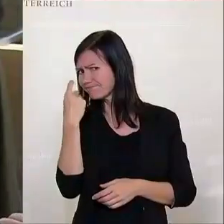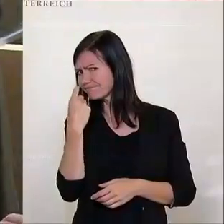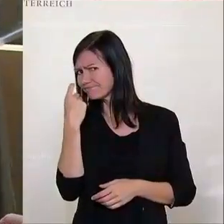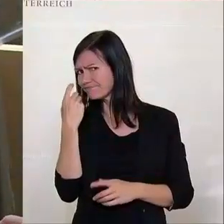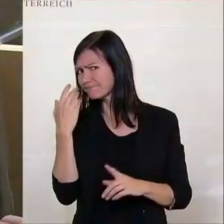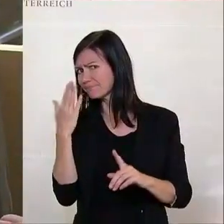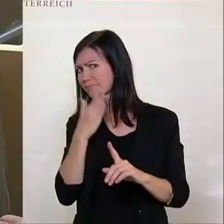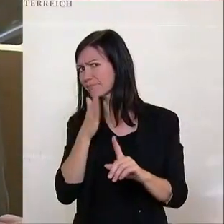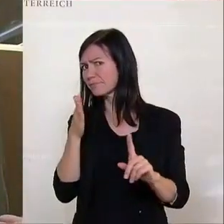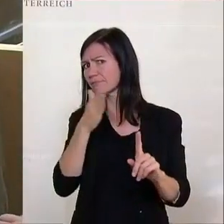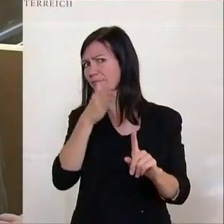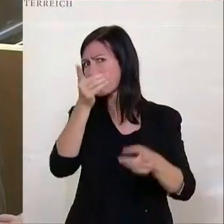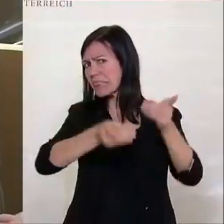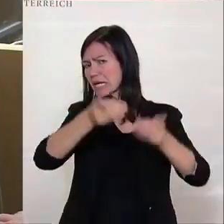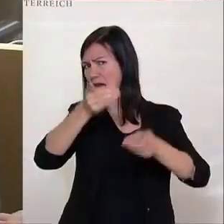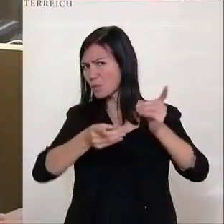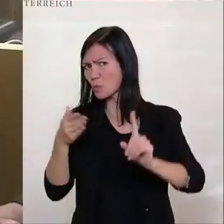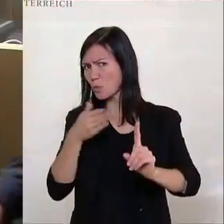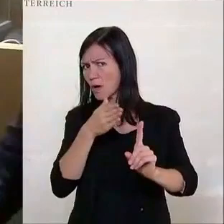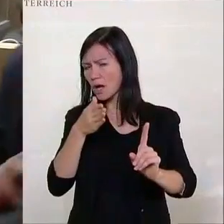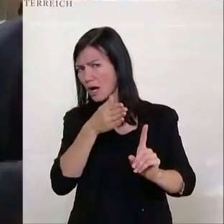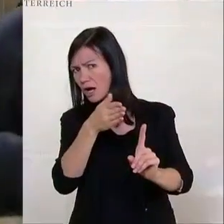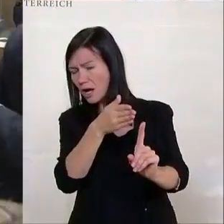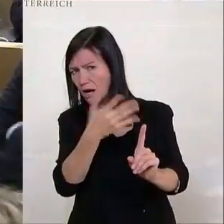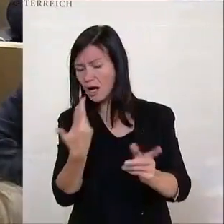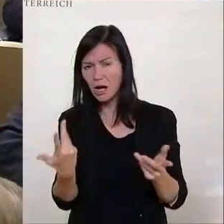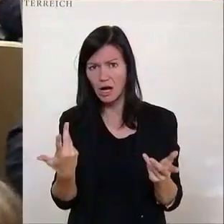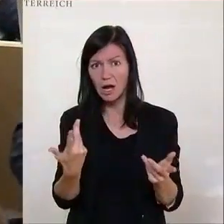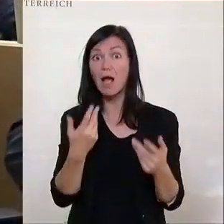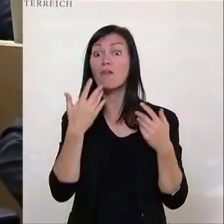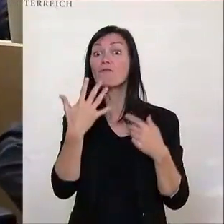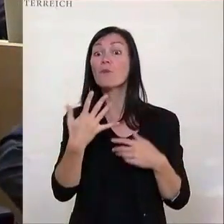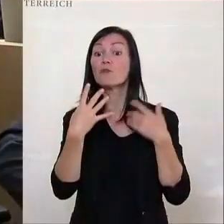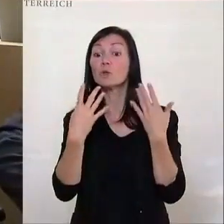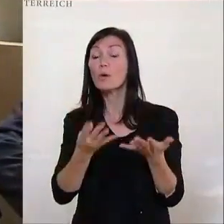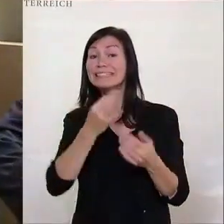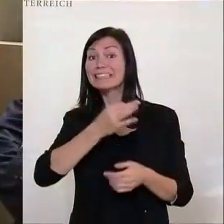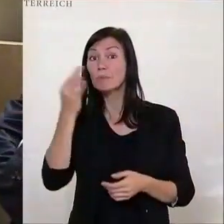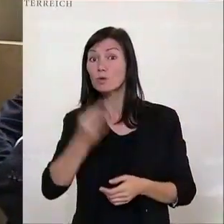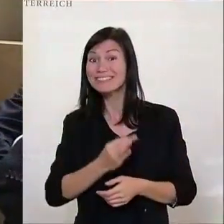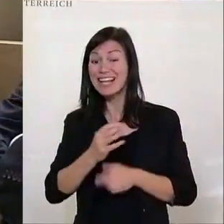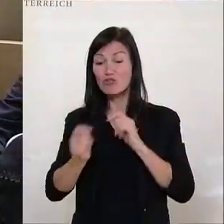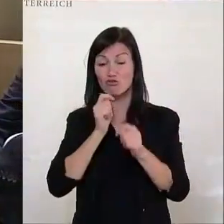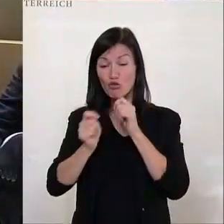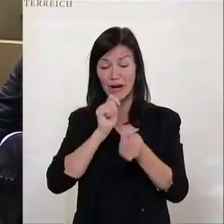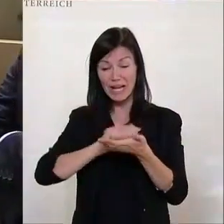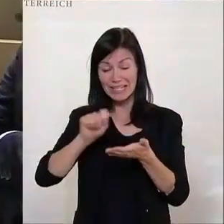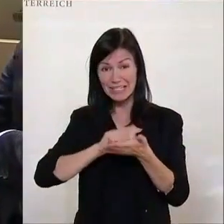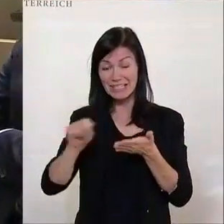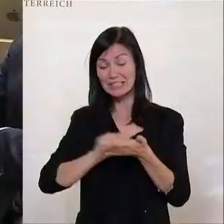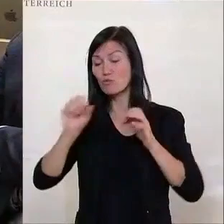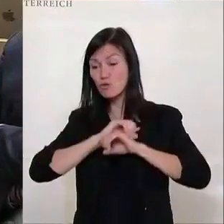diktatorischer Entwicklung ist, dass 95 Prozent aller Journalisten und Medienmacher